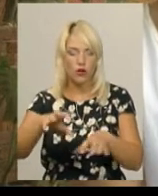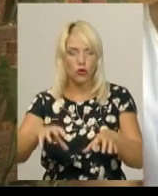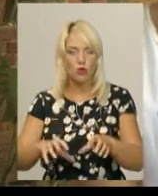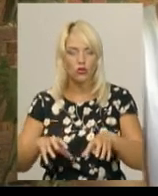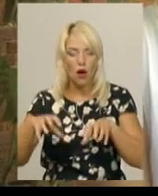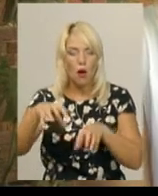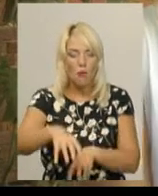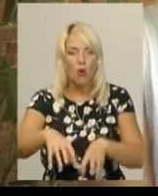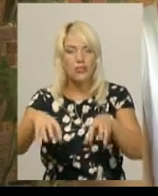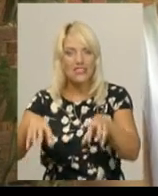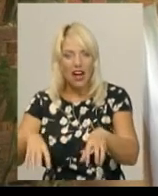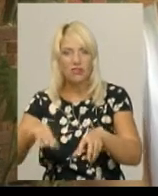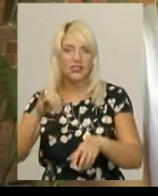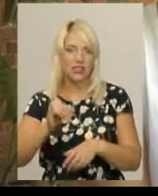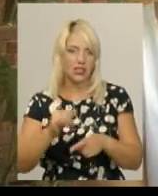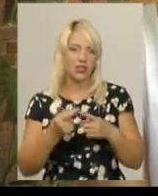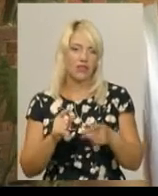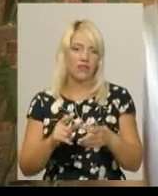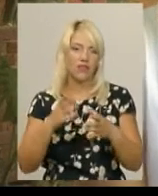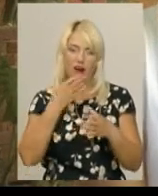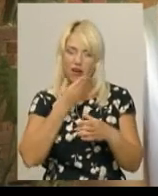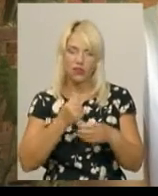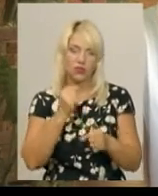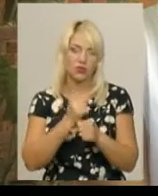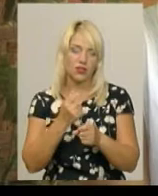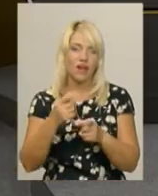вдало зобразити головні його фігури.